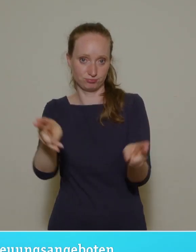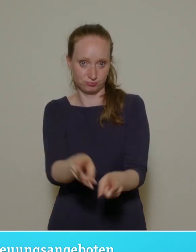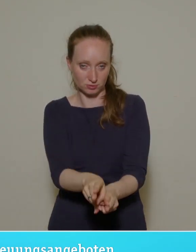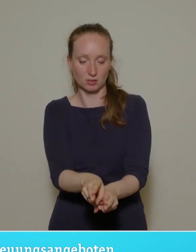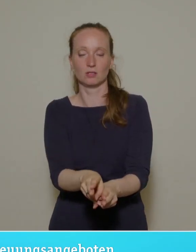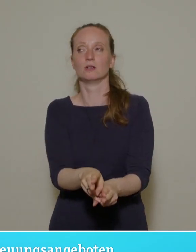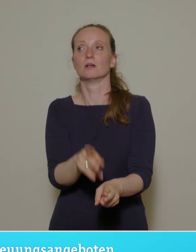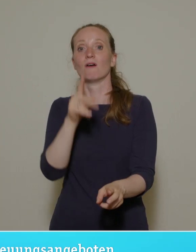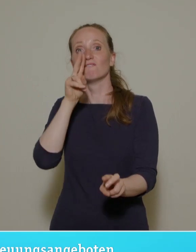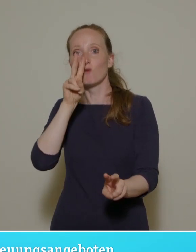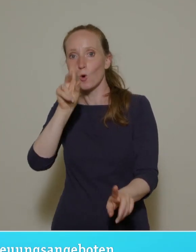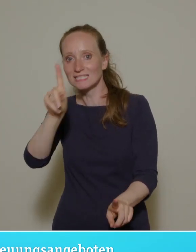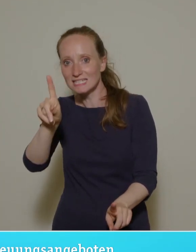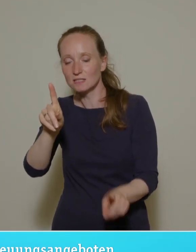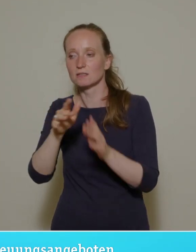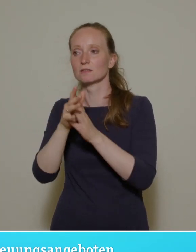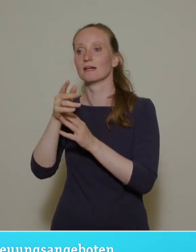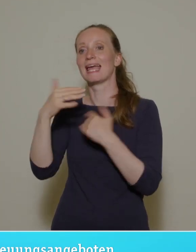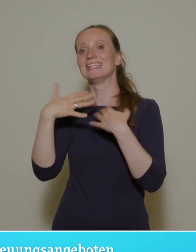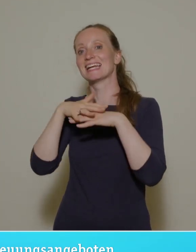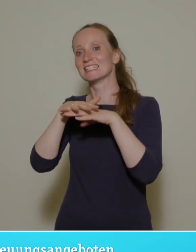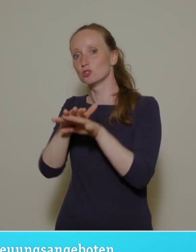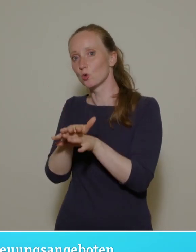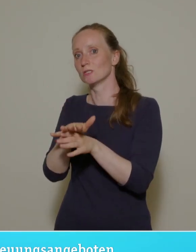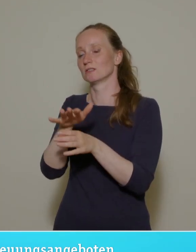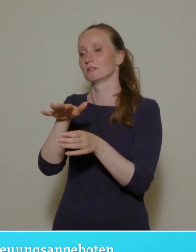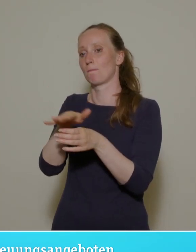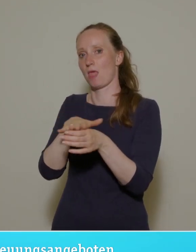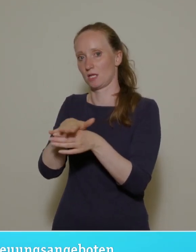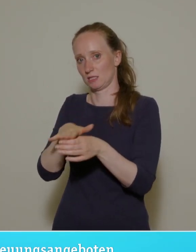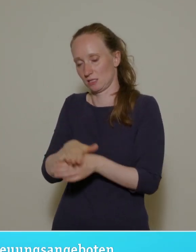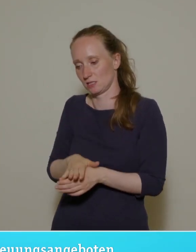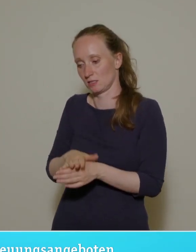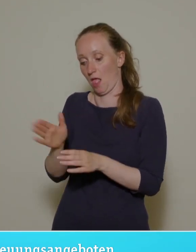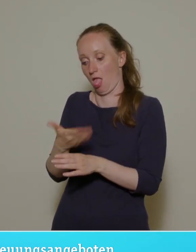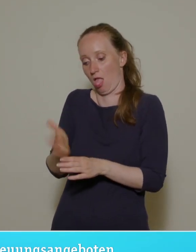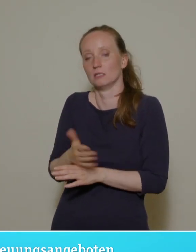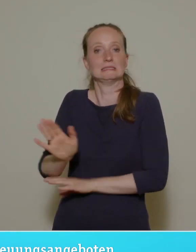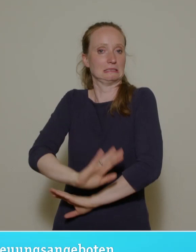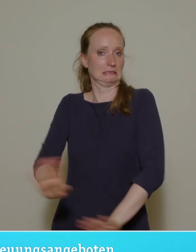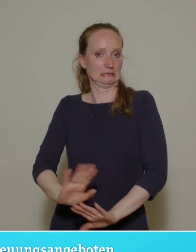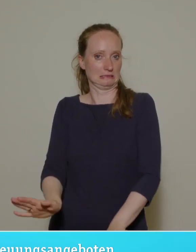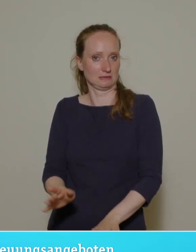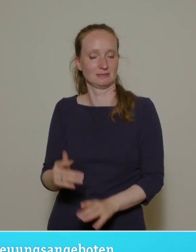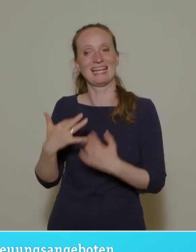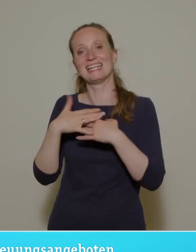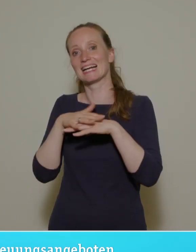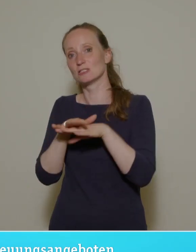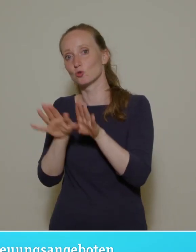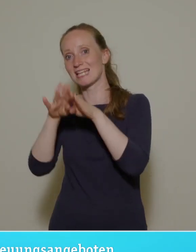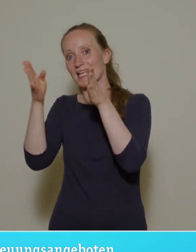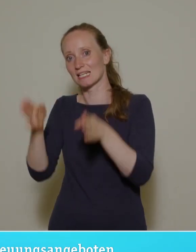Gesetzeslage, also Rücksicht nehmen auf die explizit integrativen Einrichtungen,